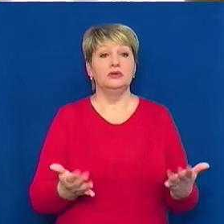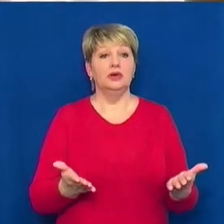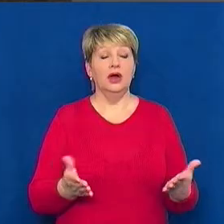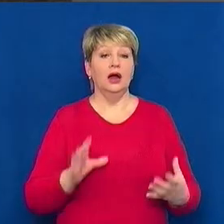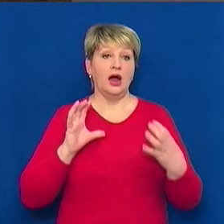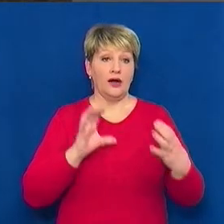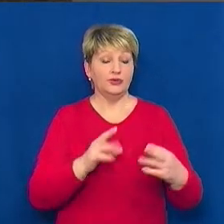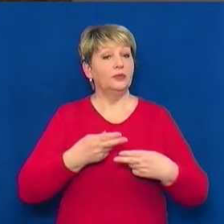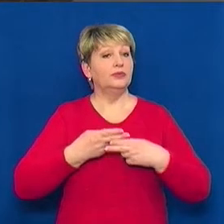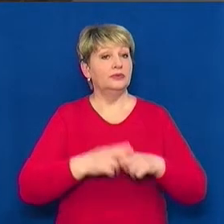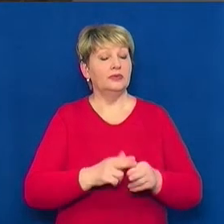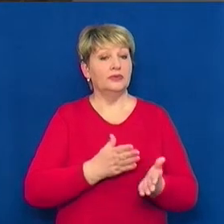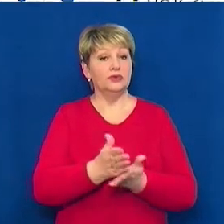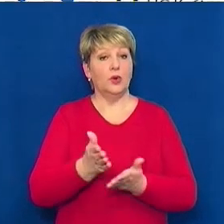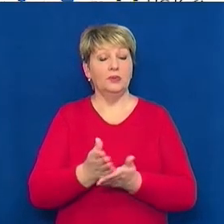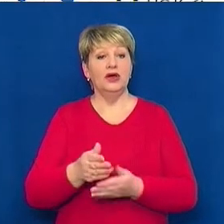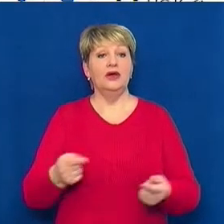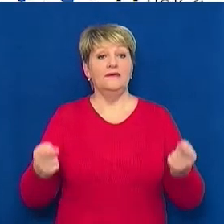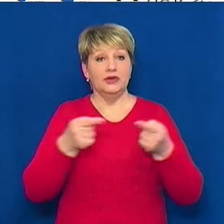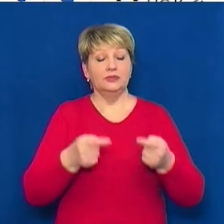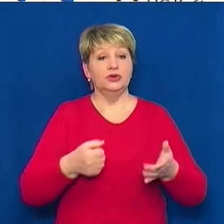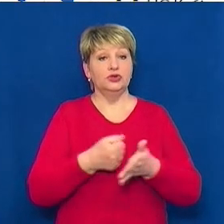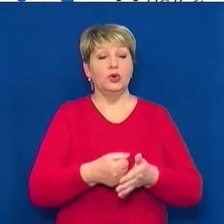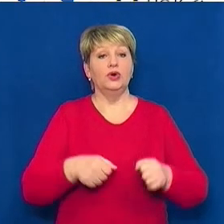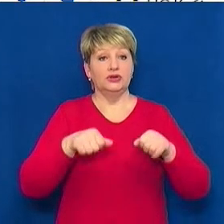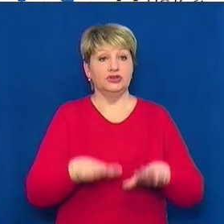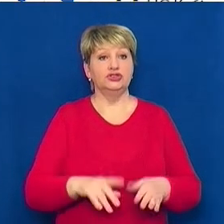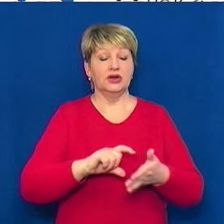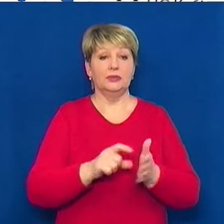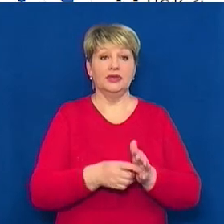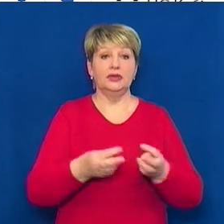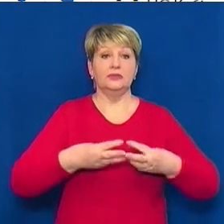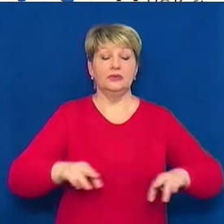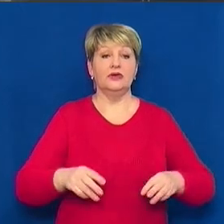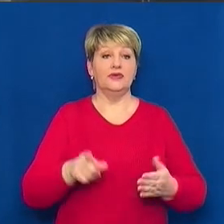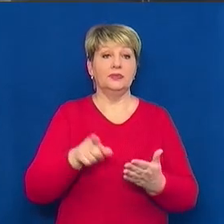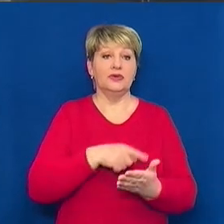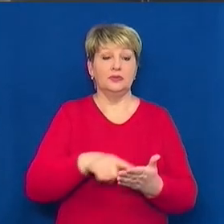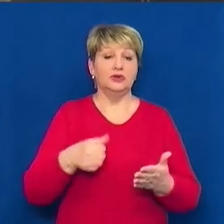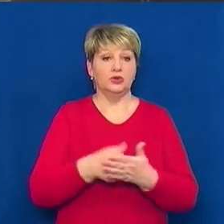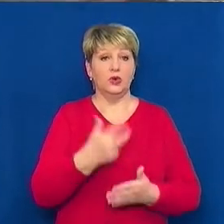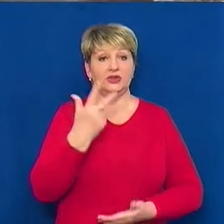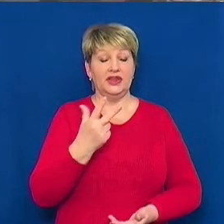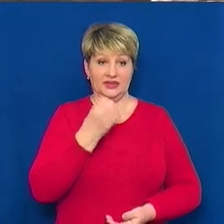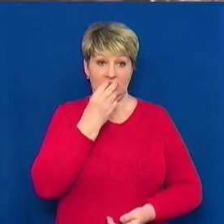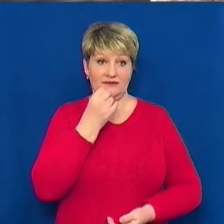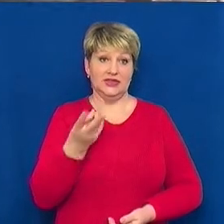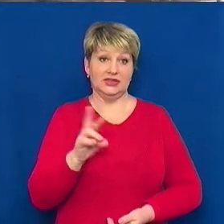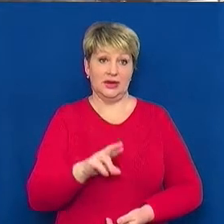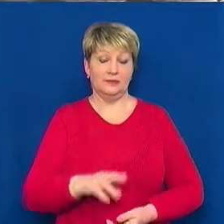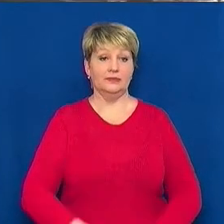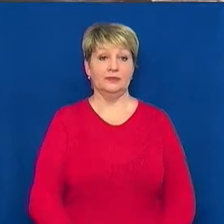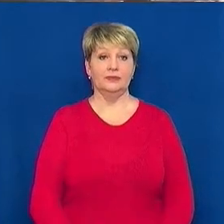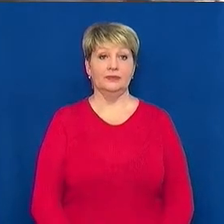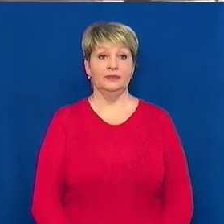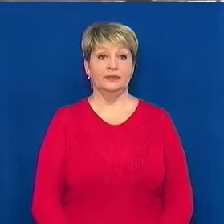залізничні сполучення відповідно до рішення Кабміну відмінили до 3 квітня. Дар'я Шевченко, Сергій Єфімов. Новини на Суспільному.